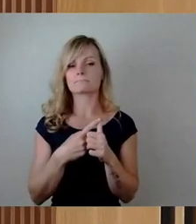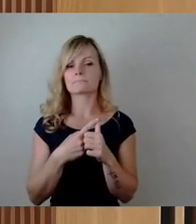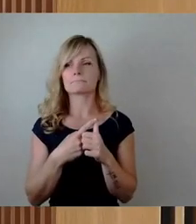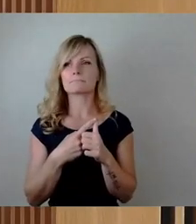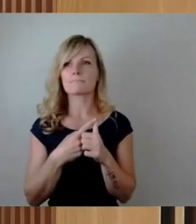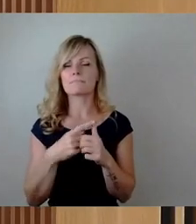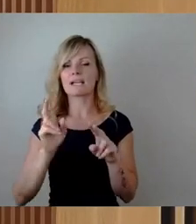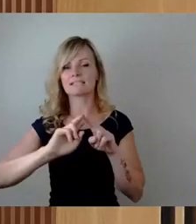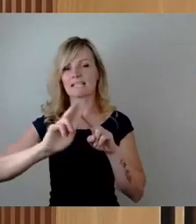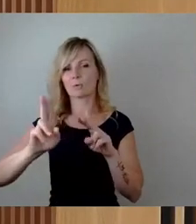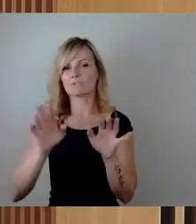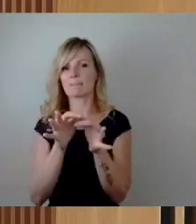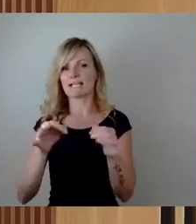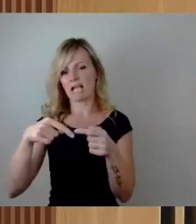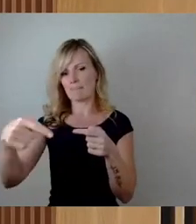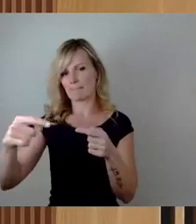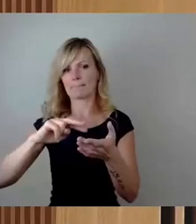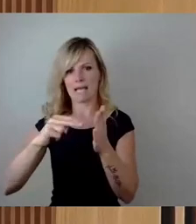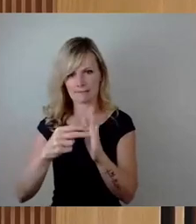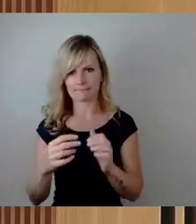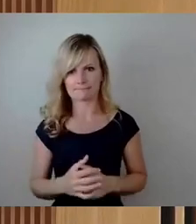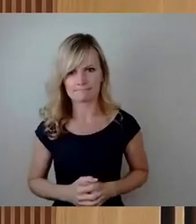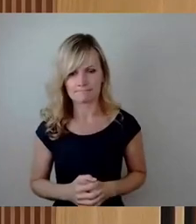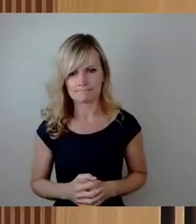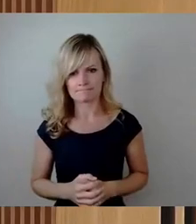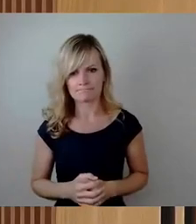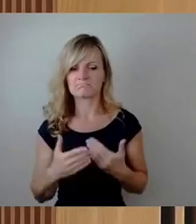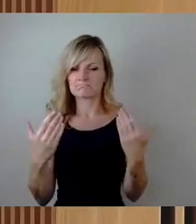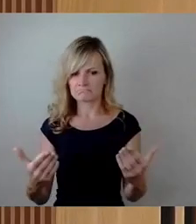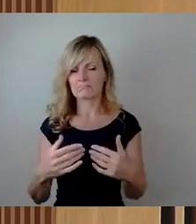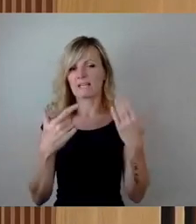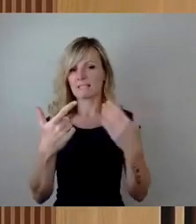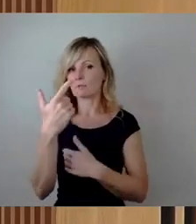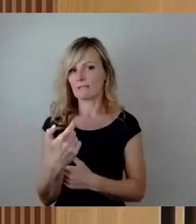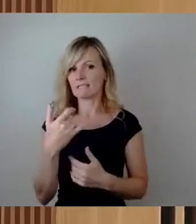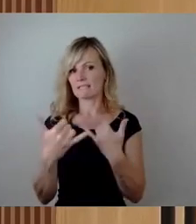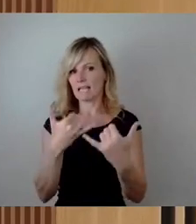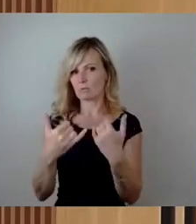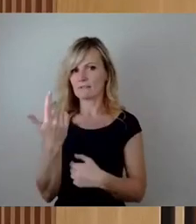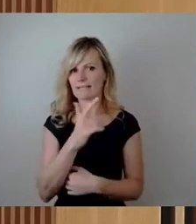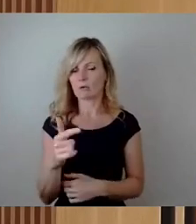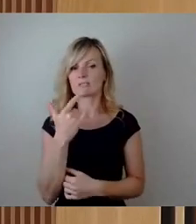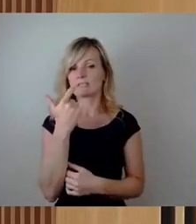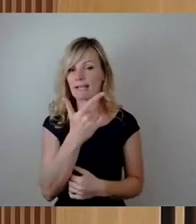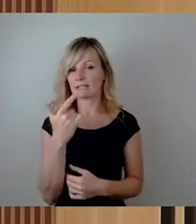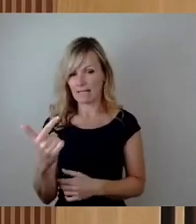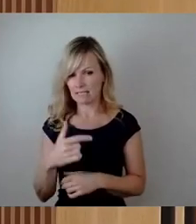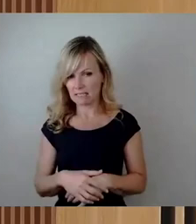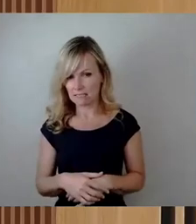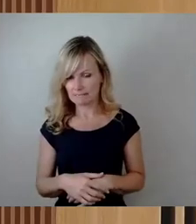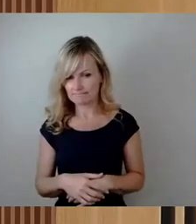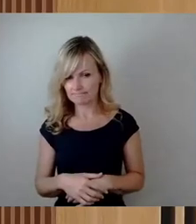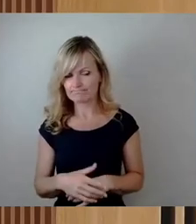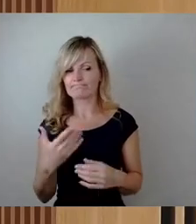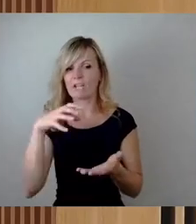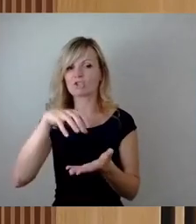Sanierungsmaßnahmen. Da schließe es ja so aus, dass bereits am 27.01.2022 der Stadtrat die Sanierung